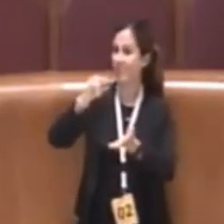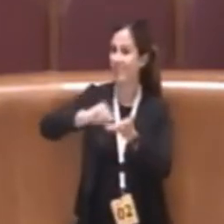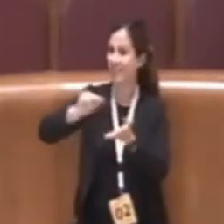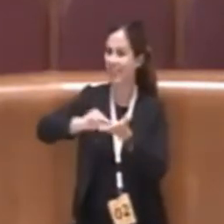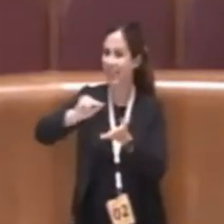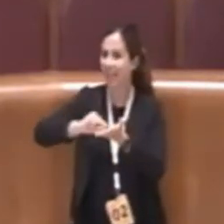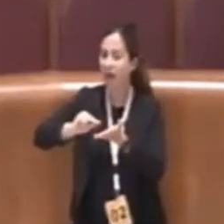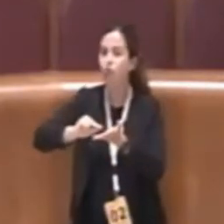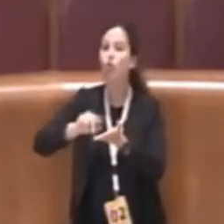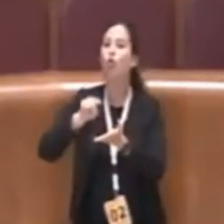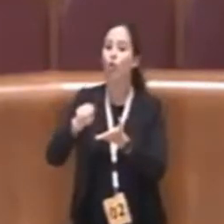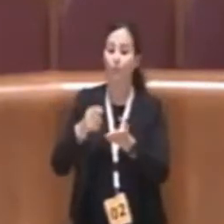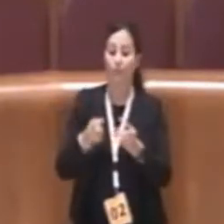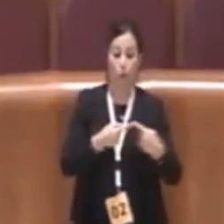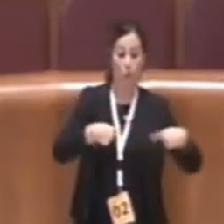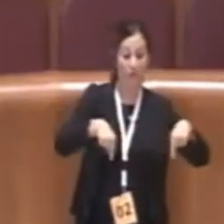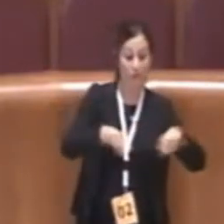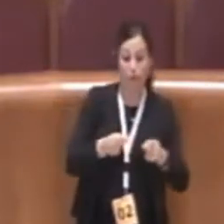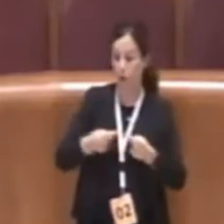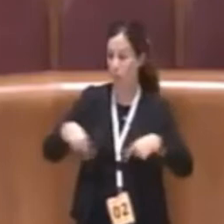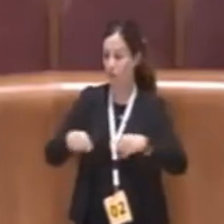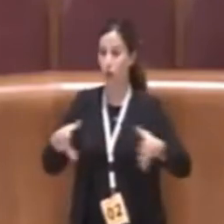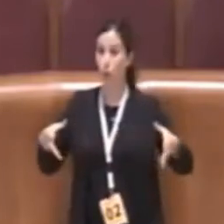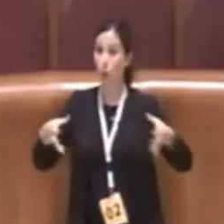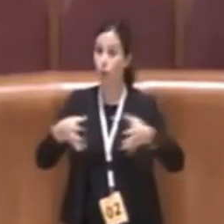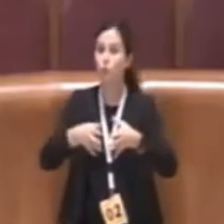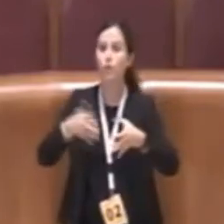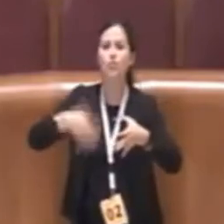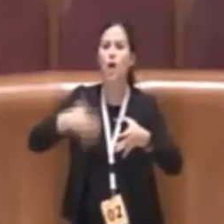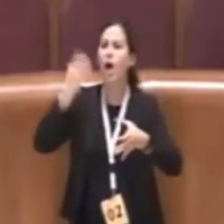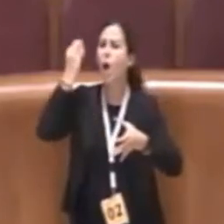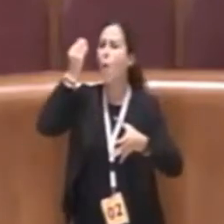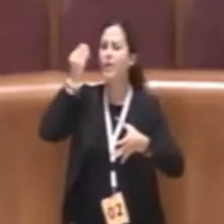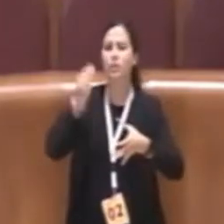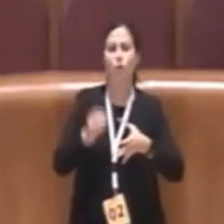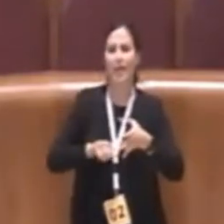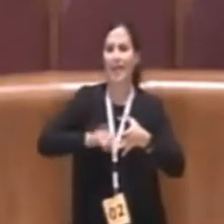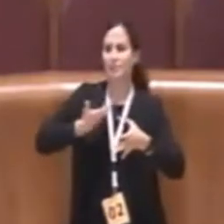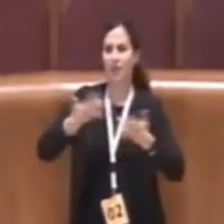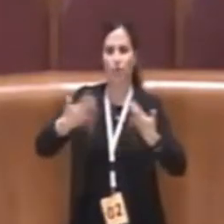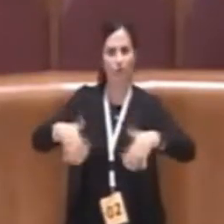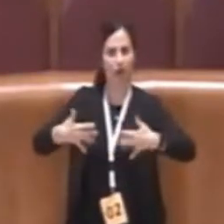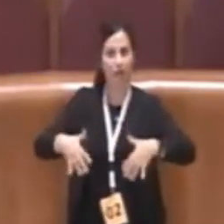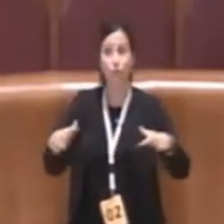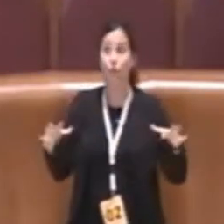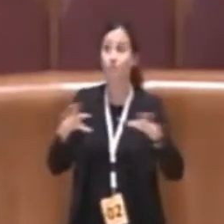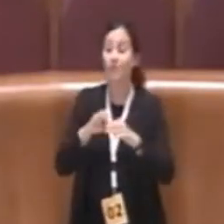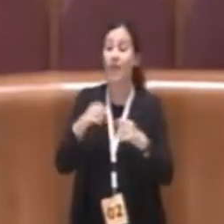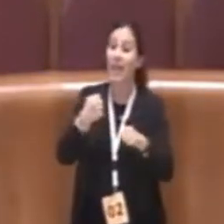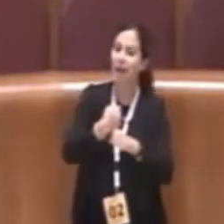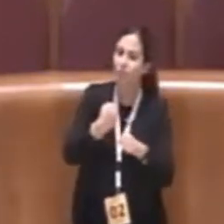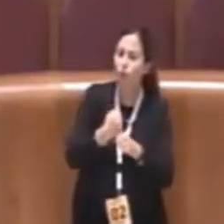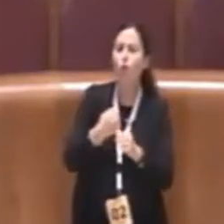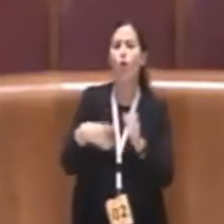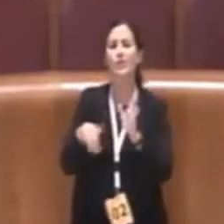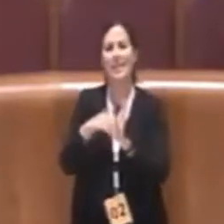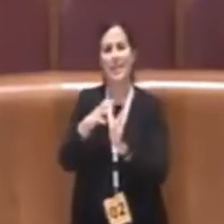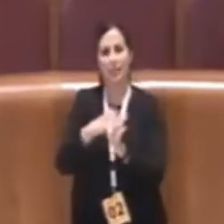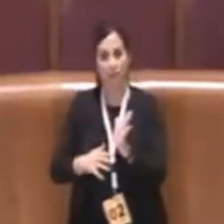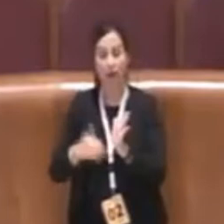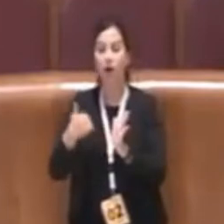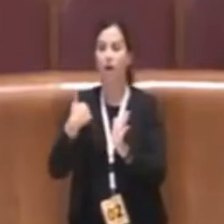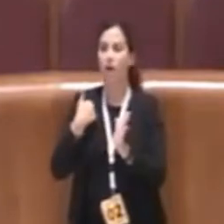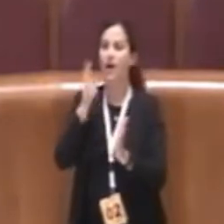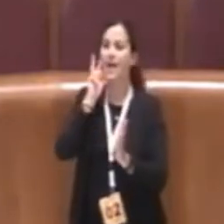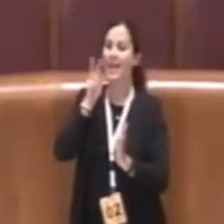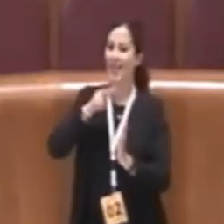congiunte sulla delibera e sul lavoro che è stato fatto allora vi leggo i presenti il